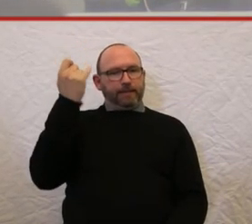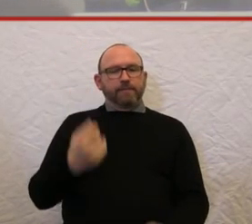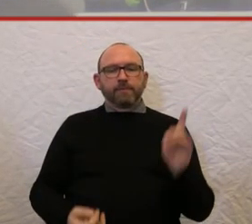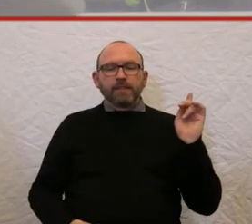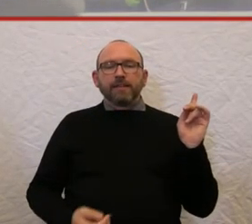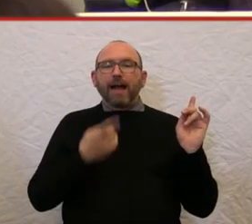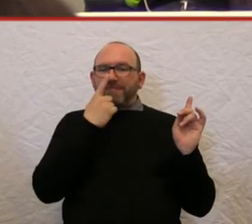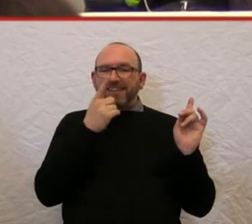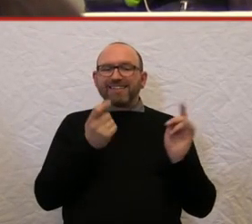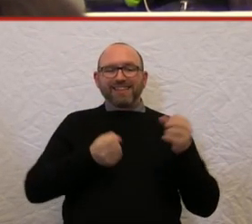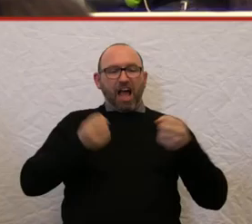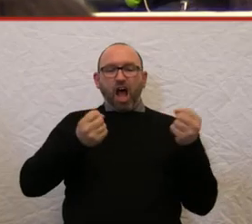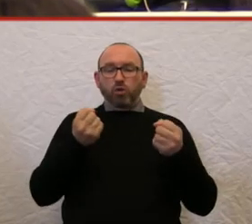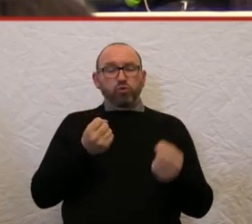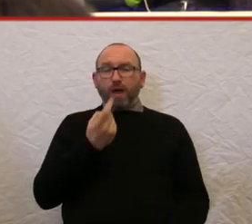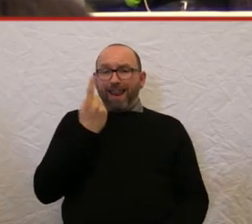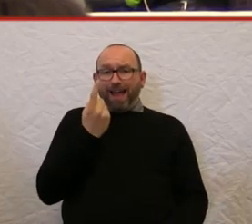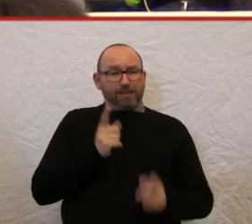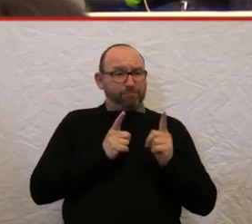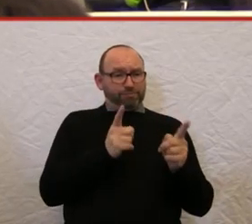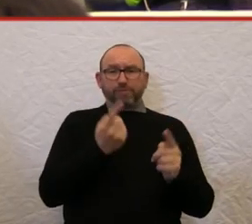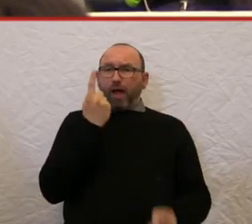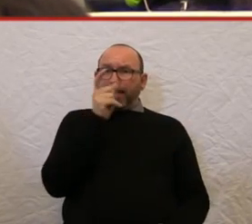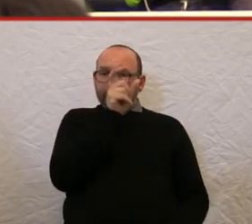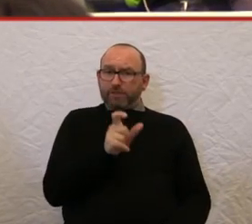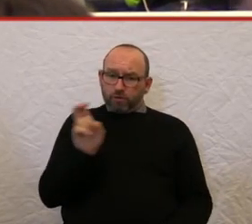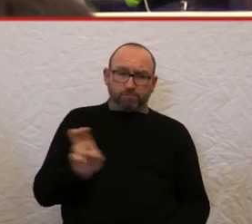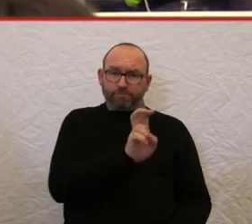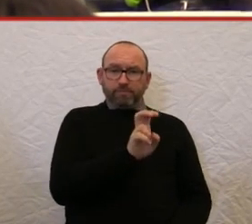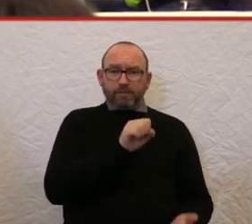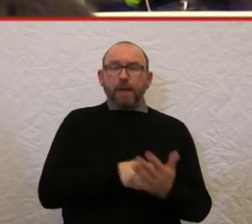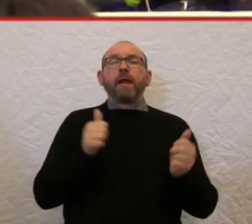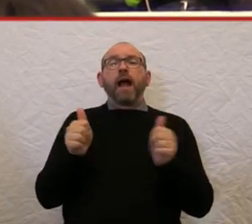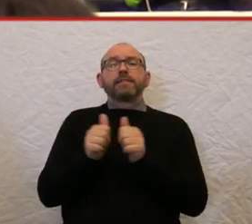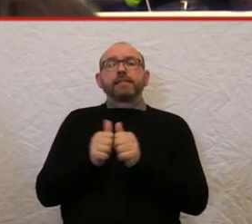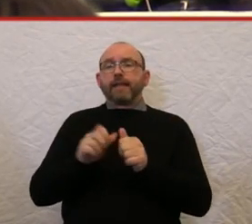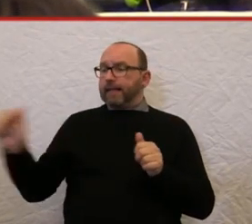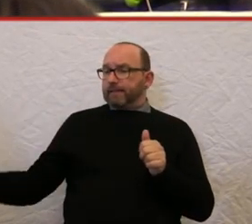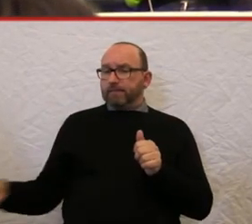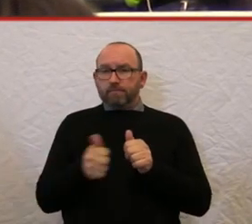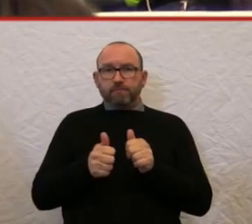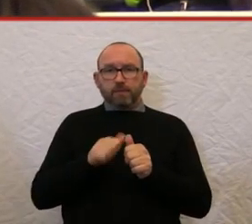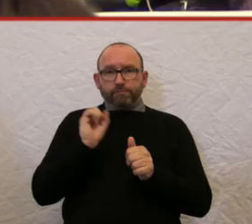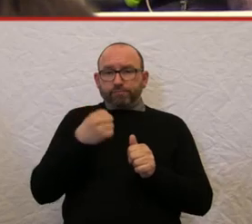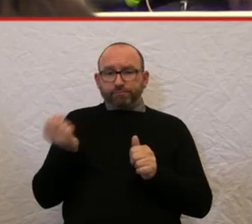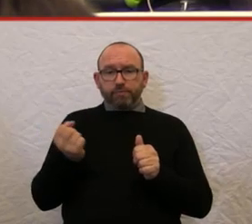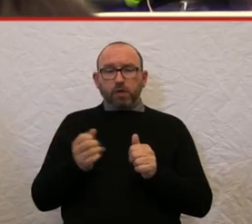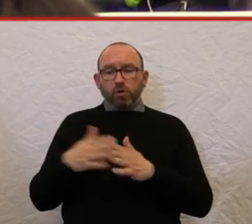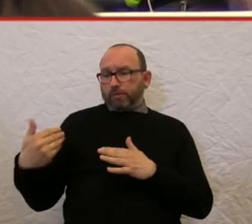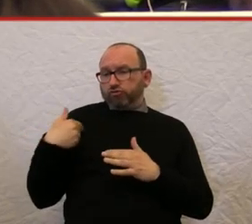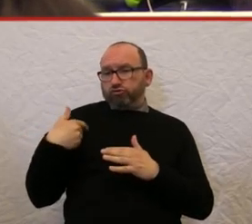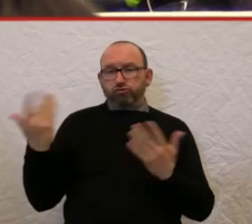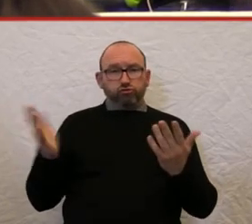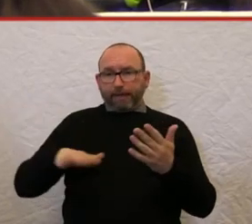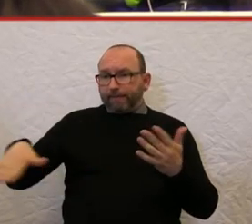nur alleine mit diesem Auto fahren, weil nur einer reinpasst. Und das heißt, ich könnte meinen Assistenten gar nicht mitnehmen oder meinen Partner, meine Partnerin,